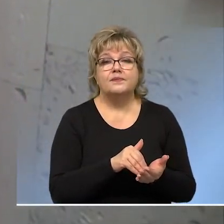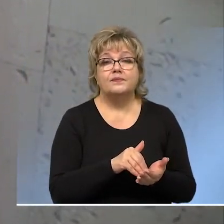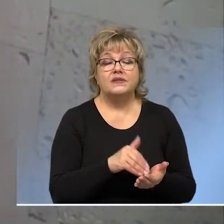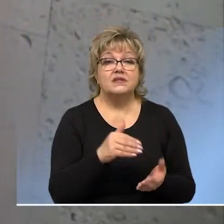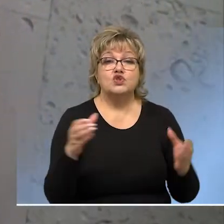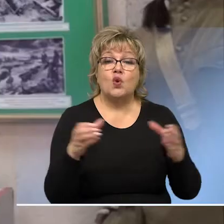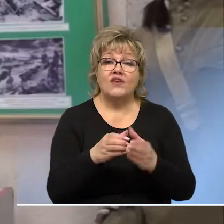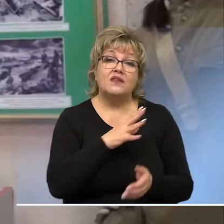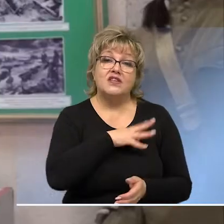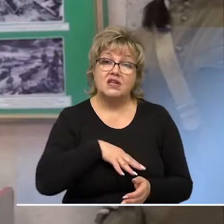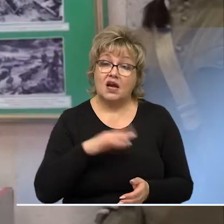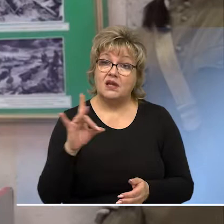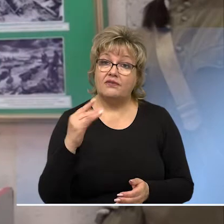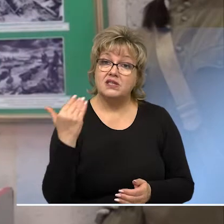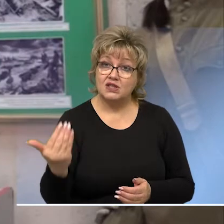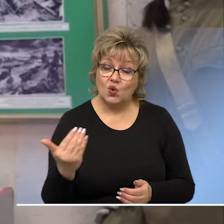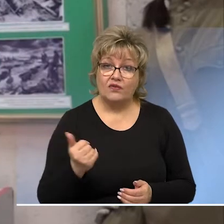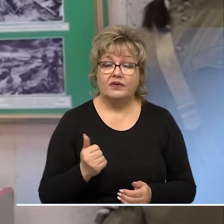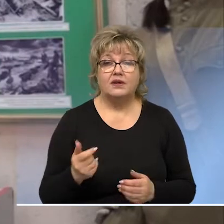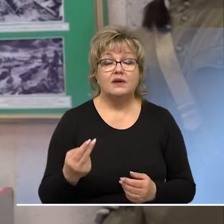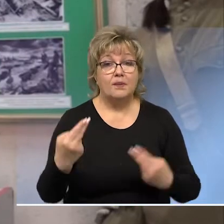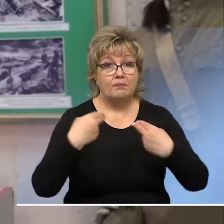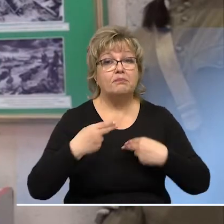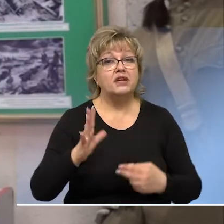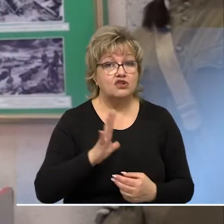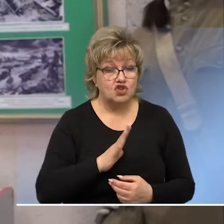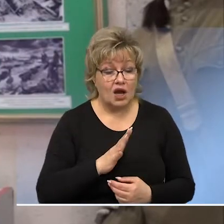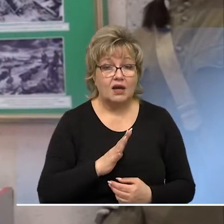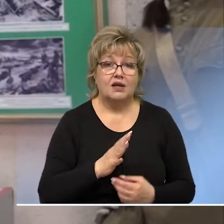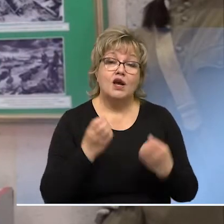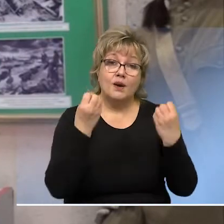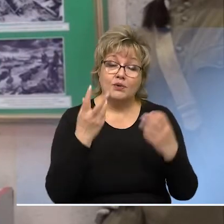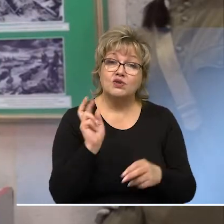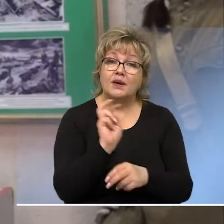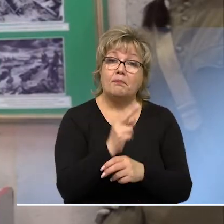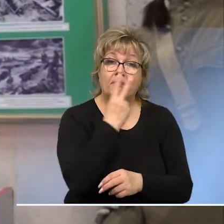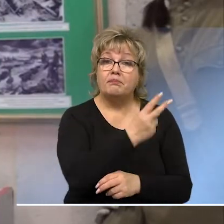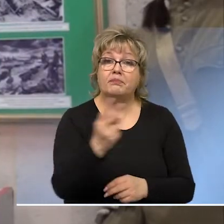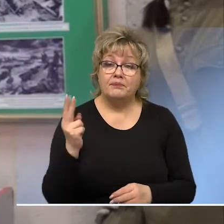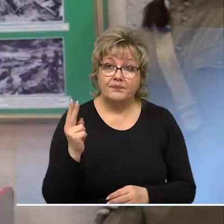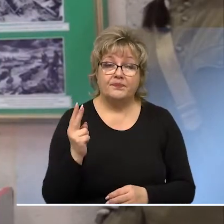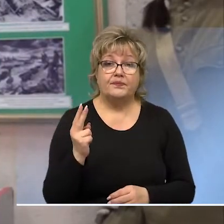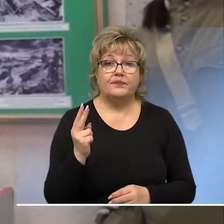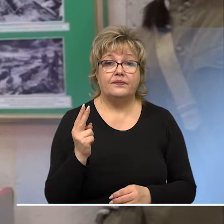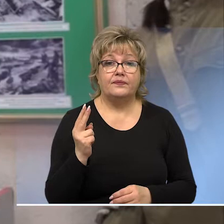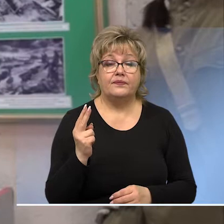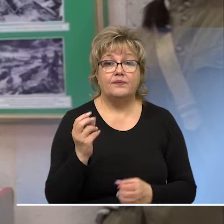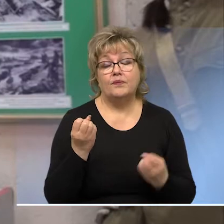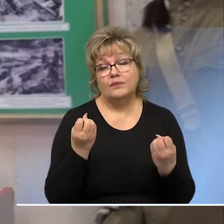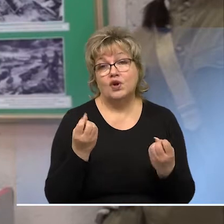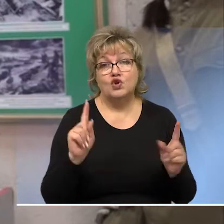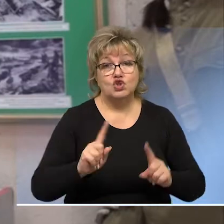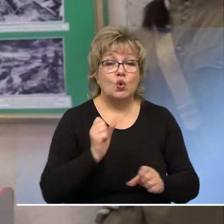То есть, совет ветеранов города Ростова-на-Дону тоже к нам приезжали, тоже нас посещали. То есть,